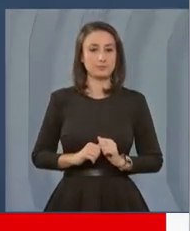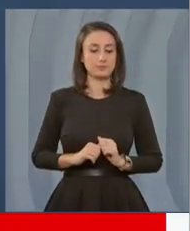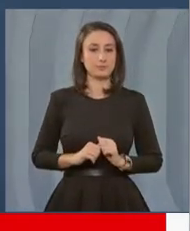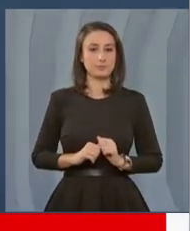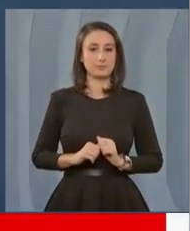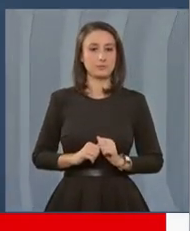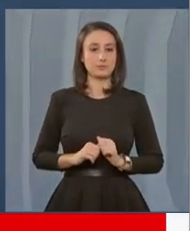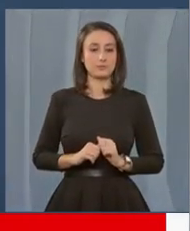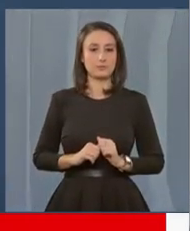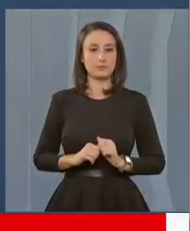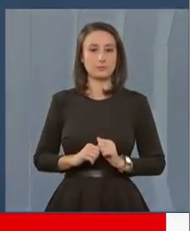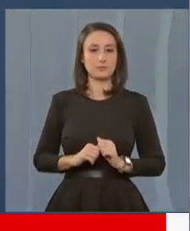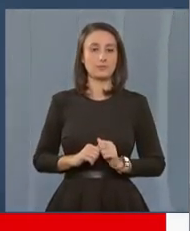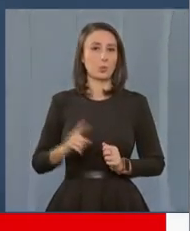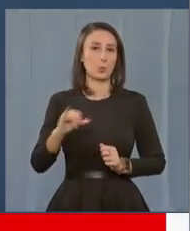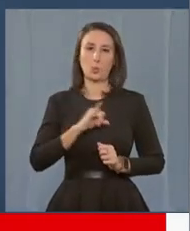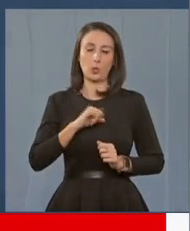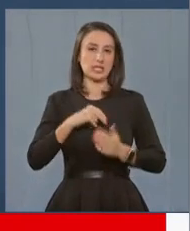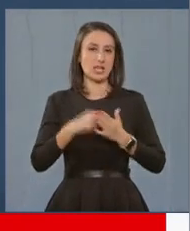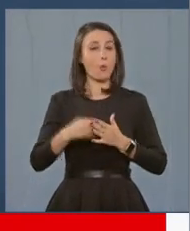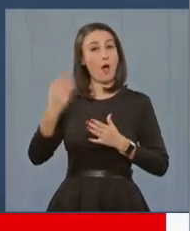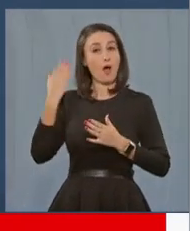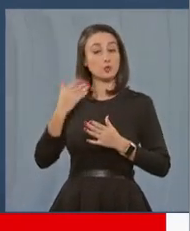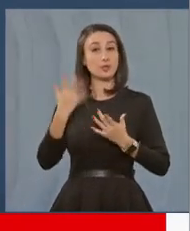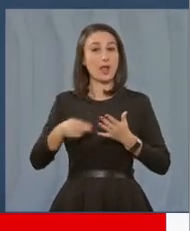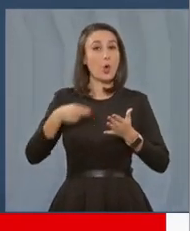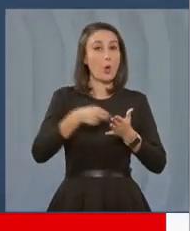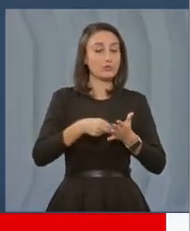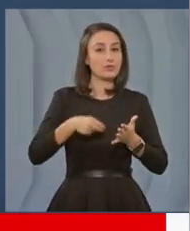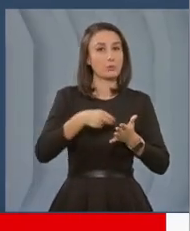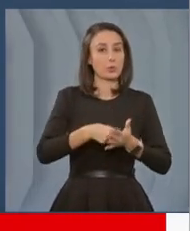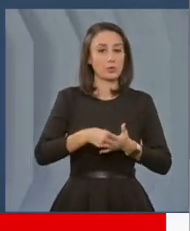aburții, în sensul că nu contează ce salariu ai avut și cu cât ai contribuit,